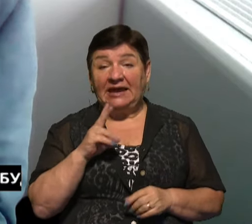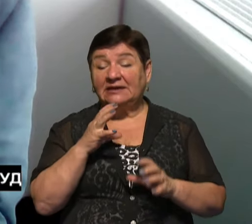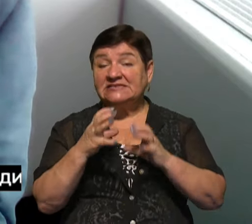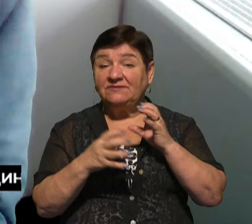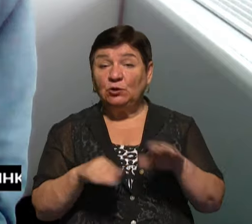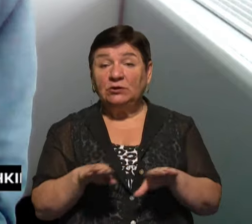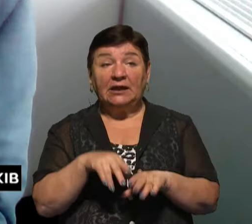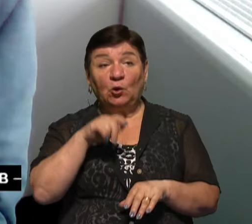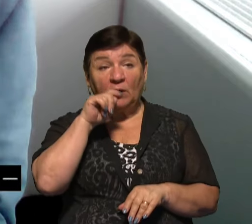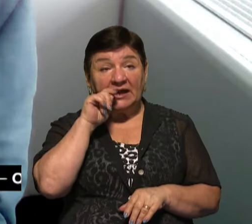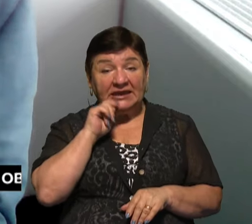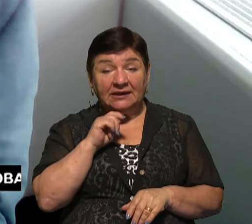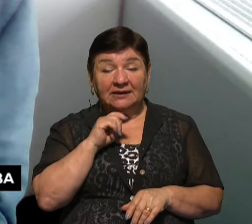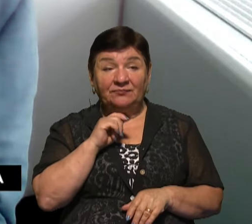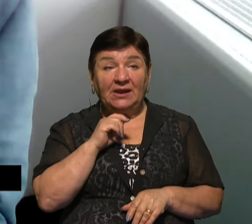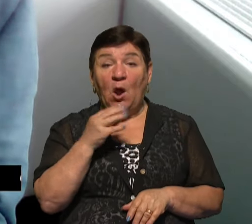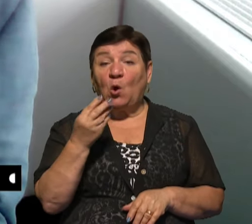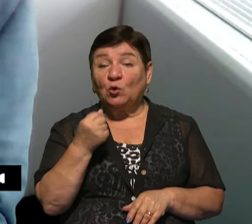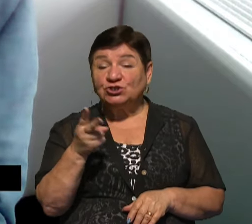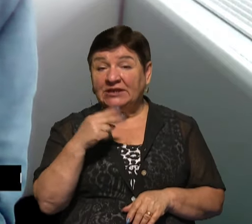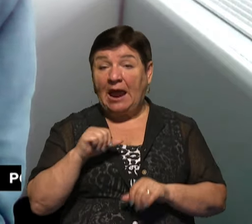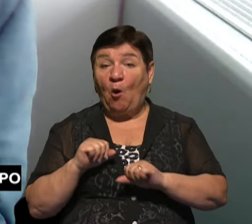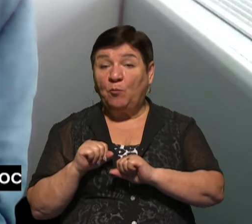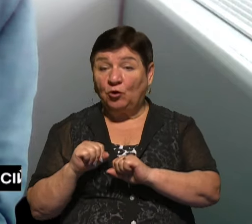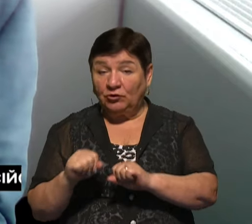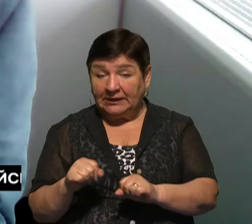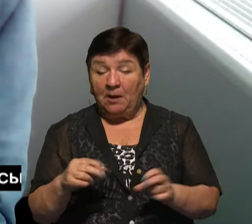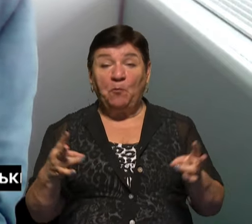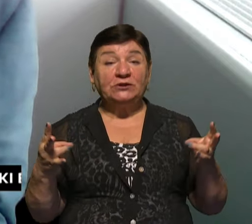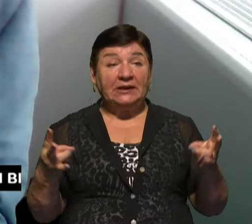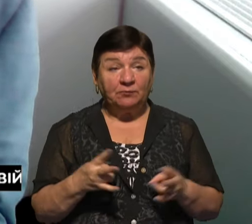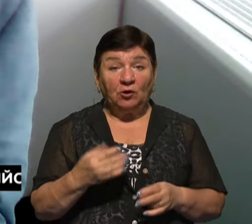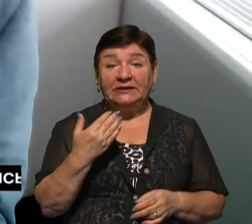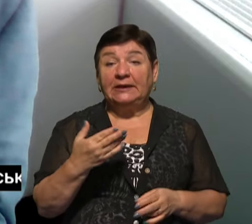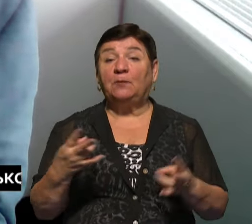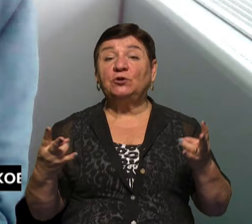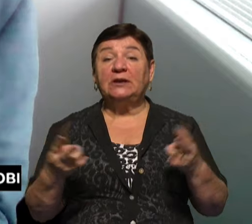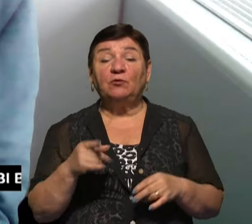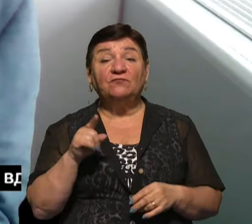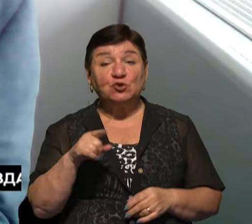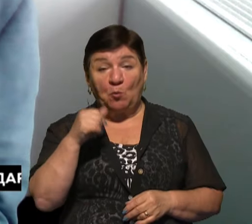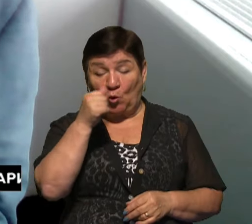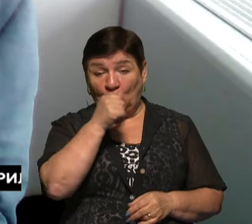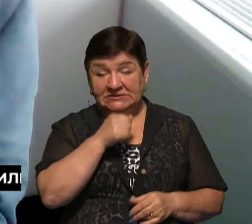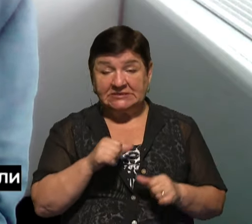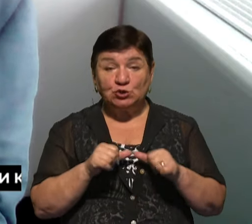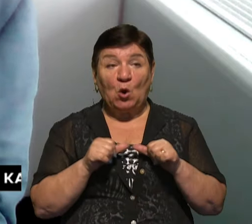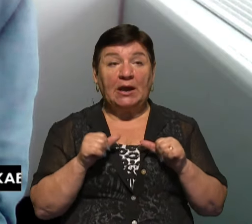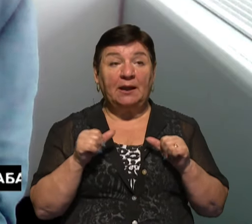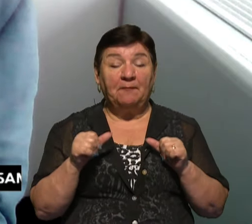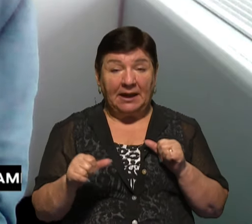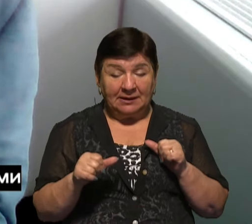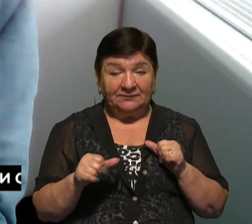України погодитися, що гроші для оборони України потрібні. Їх потрібно в цьому року, зокрема в